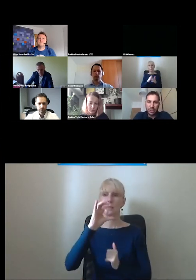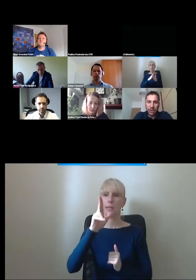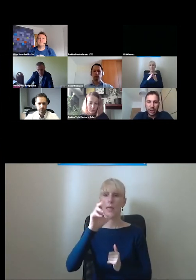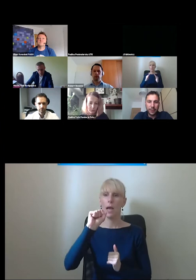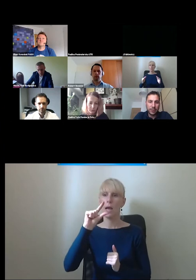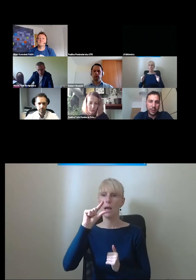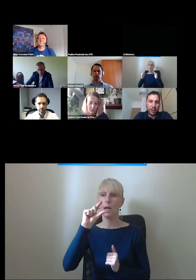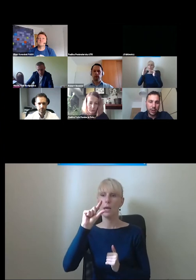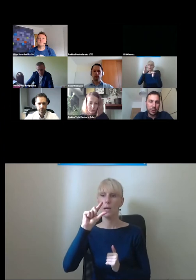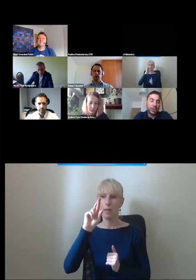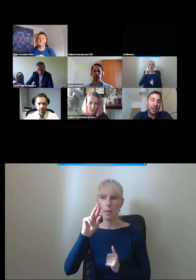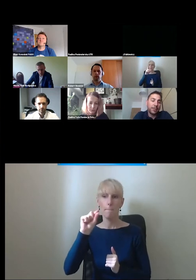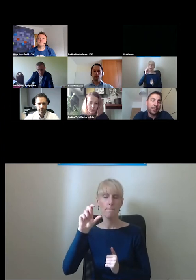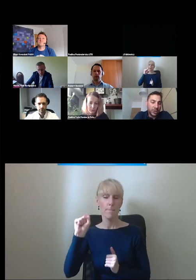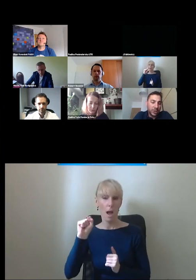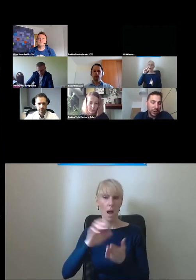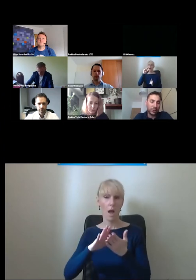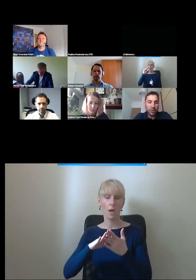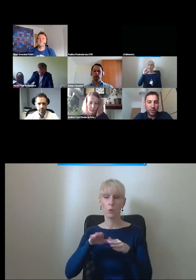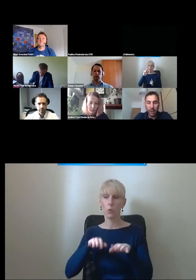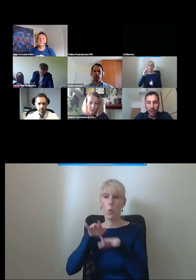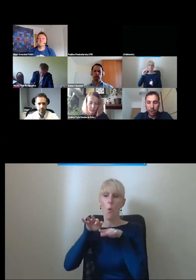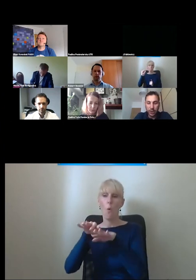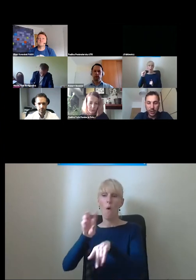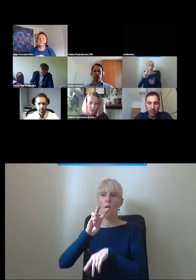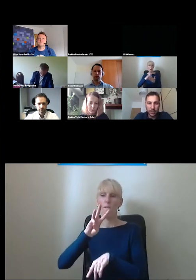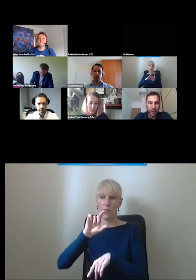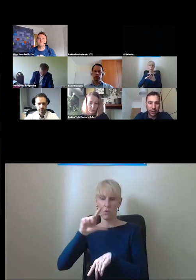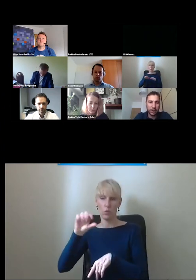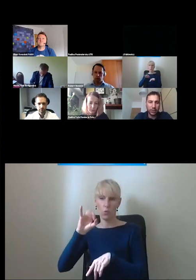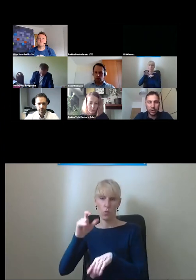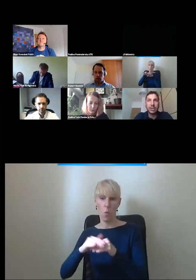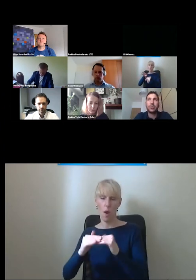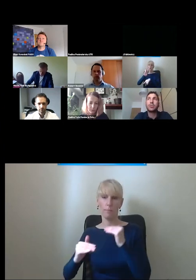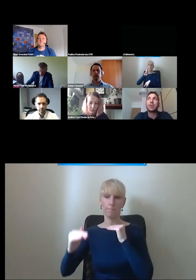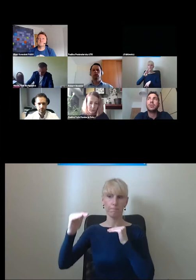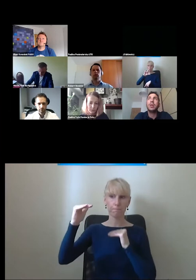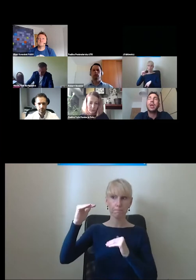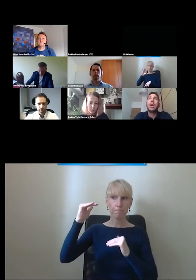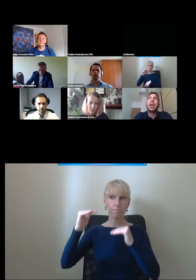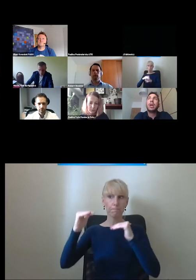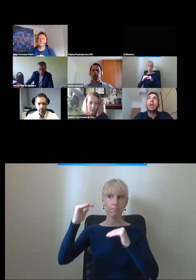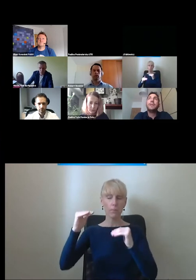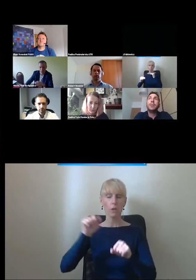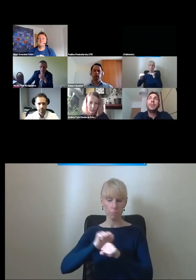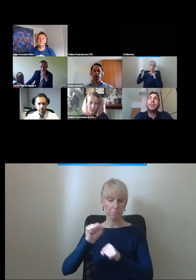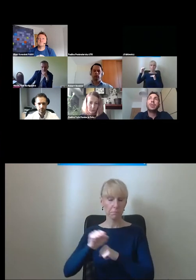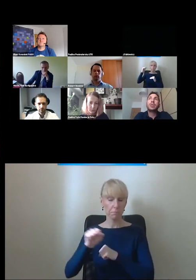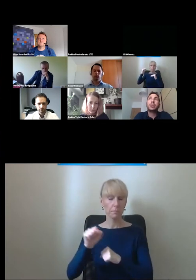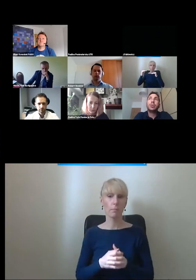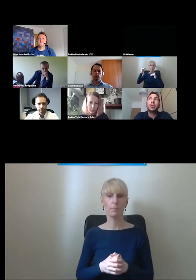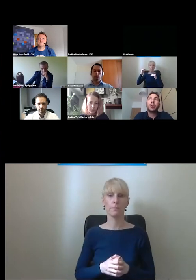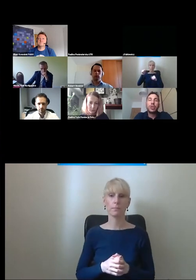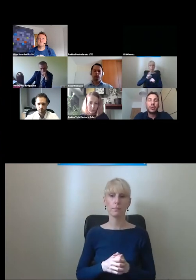która przecina powiedzmy, oddziela powiśle od ścisłego mieścia funkcjonalnego, czyli na zachodnim brzegu. I w tym